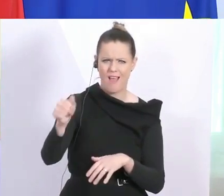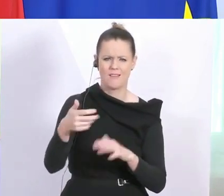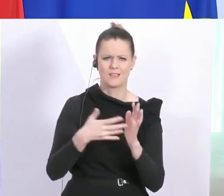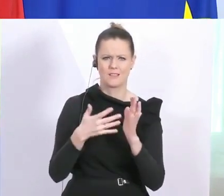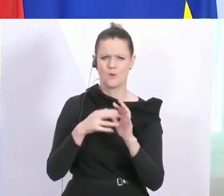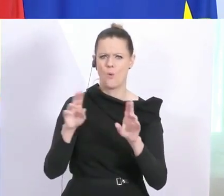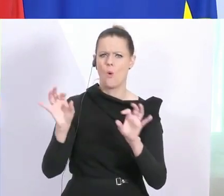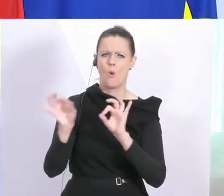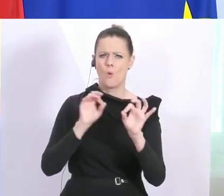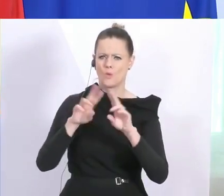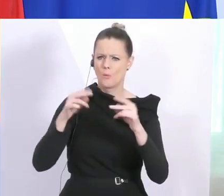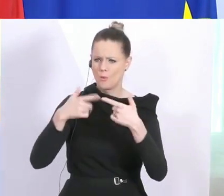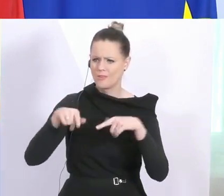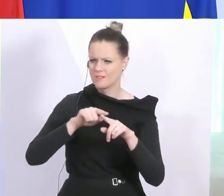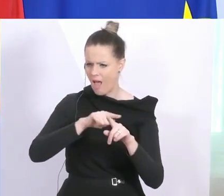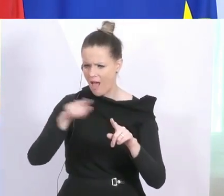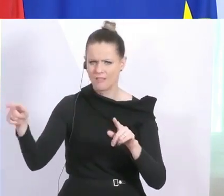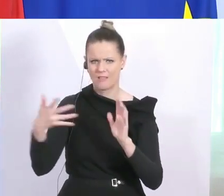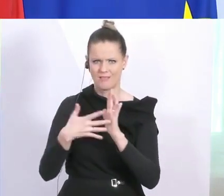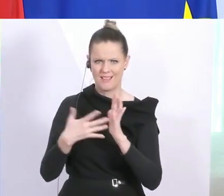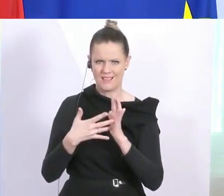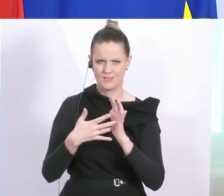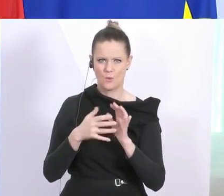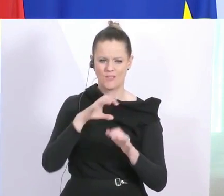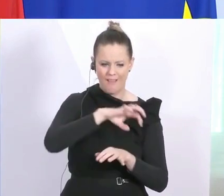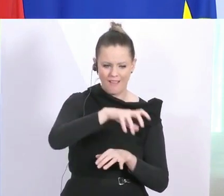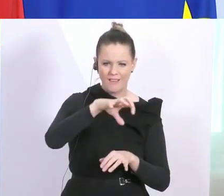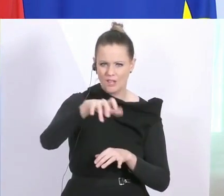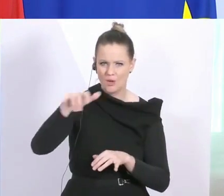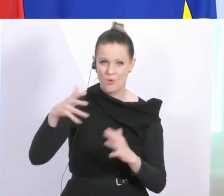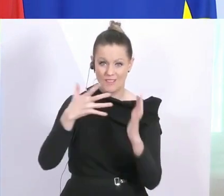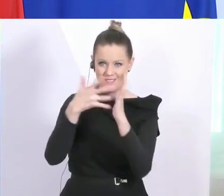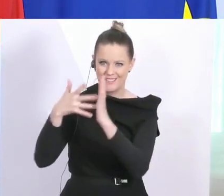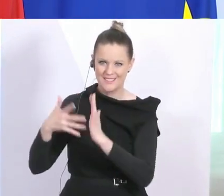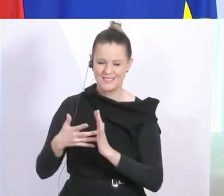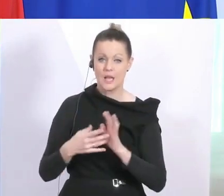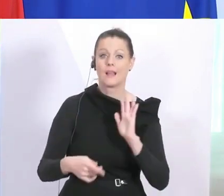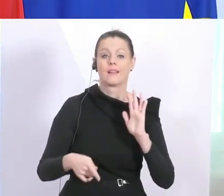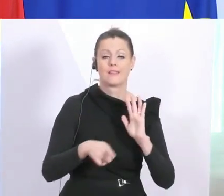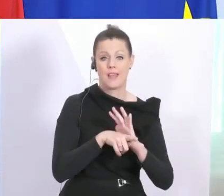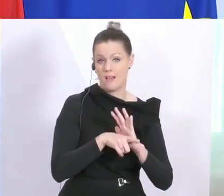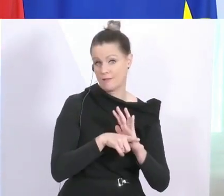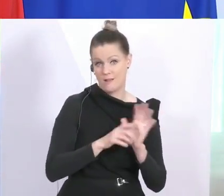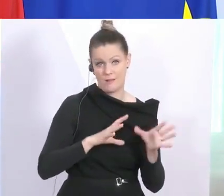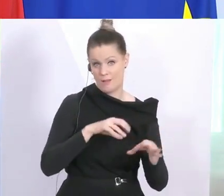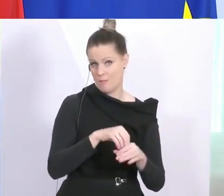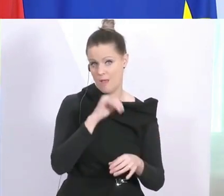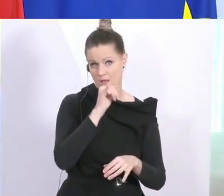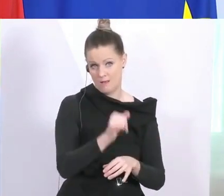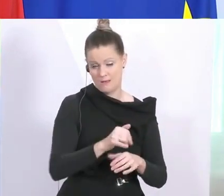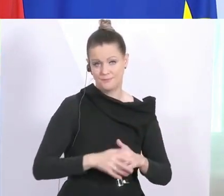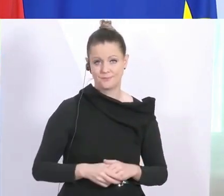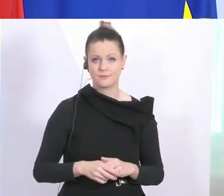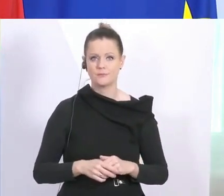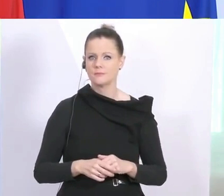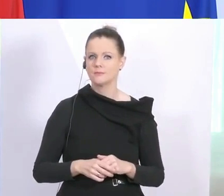Bundesland zu testen, gewisse Regionen zu testen. Allerdings mit den Nachteilen, die sie haben. Und auch da sprechen